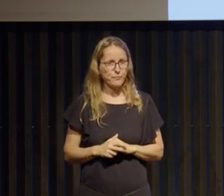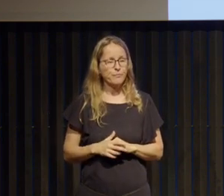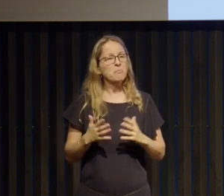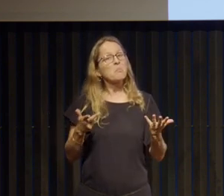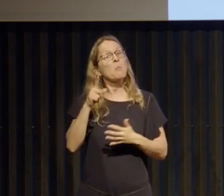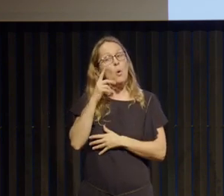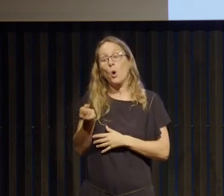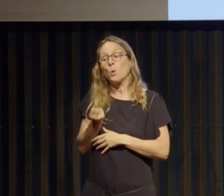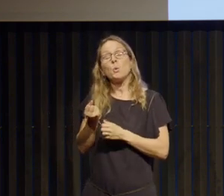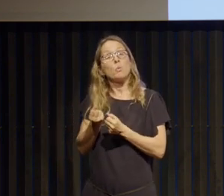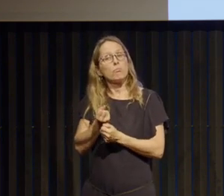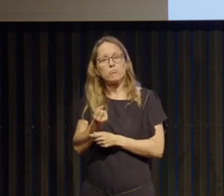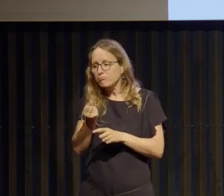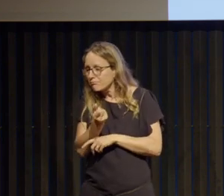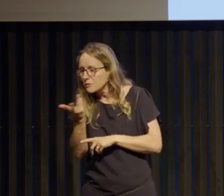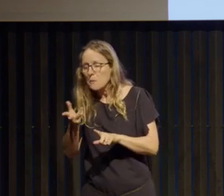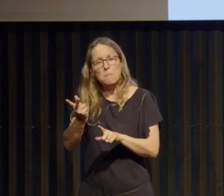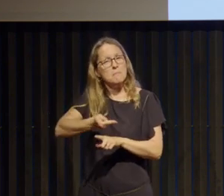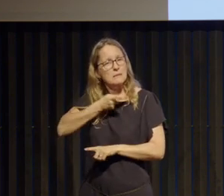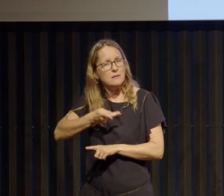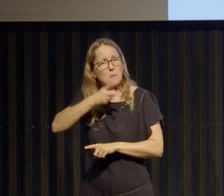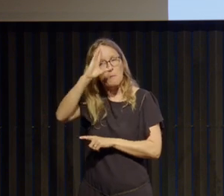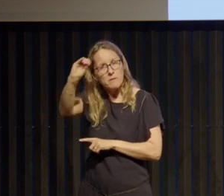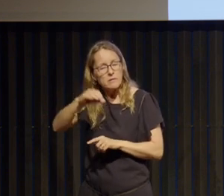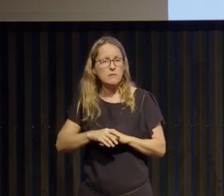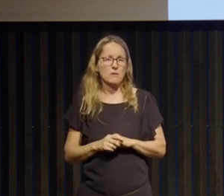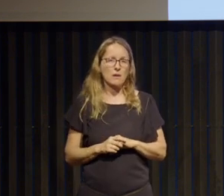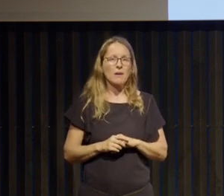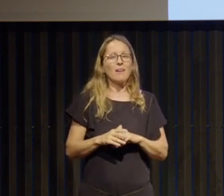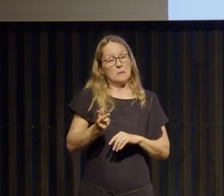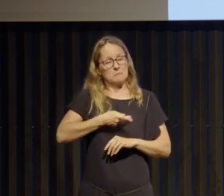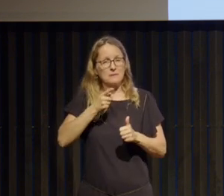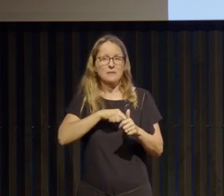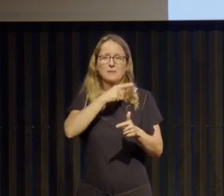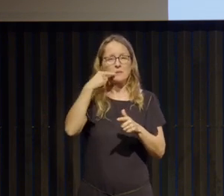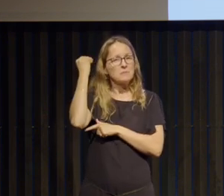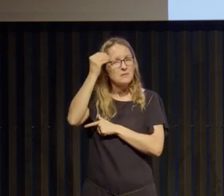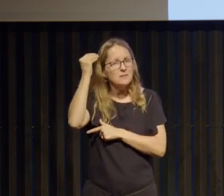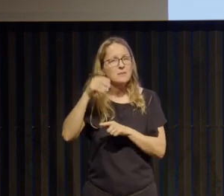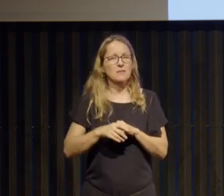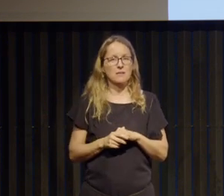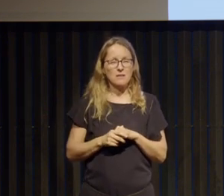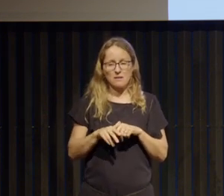praticiens, psychologues, psychiatres, ostéopathes,